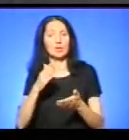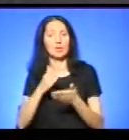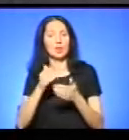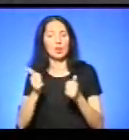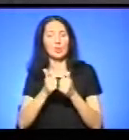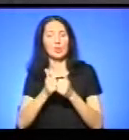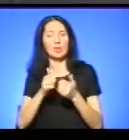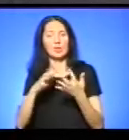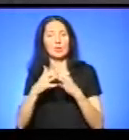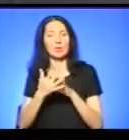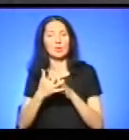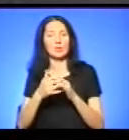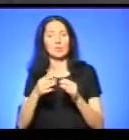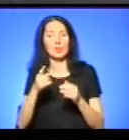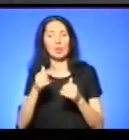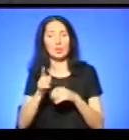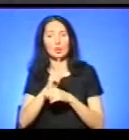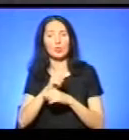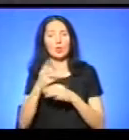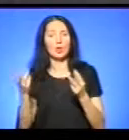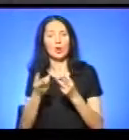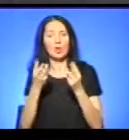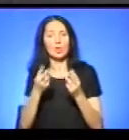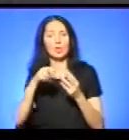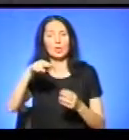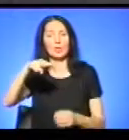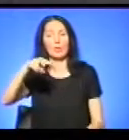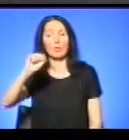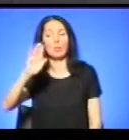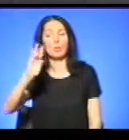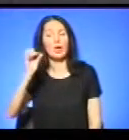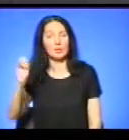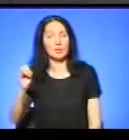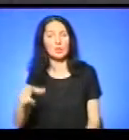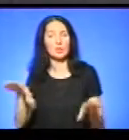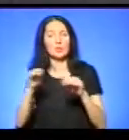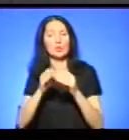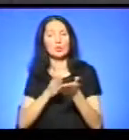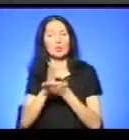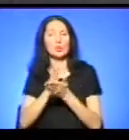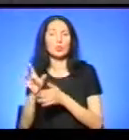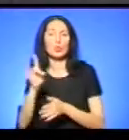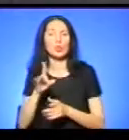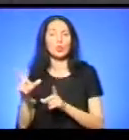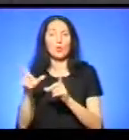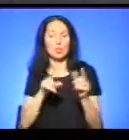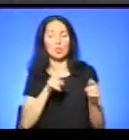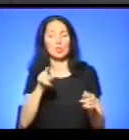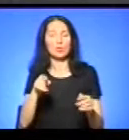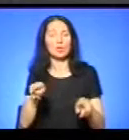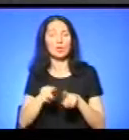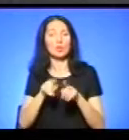Тернополя. Пам'ятаєте, можливо, що горіли у тій плавні? Ми теж спільно з службою району від'їжджали тоді. Тоді теж ми